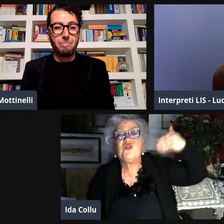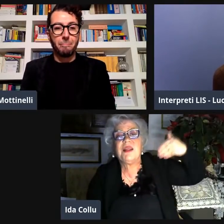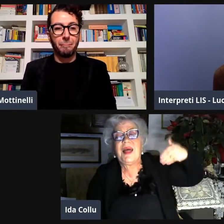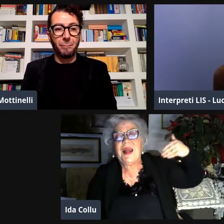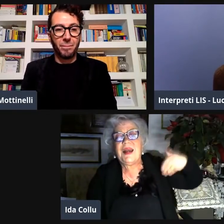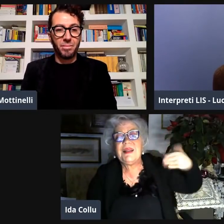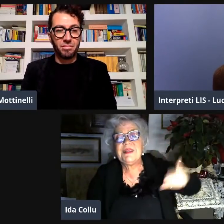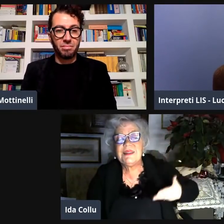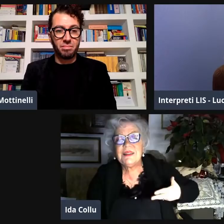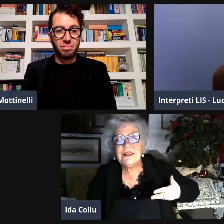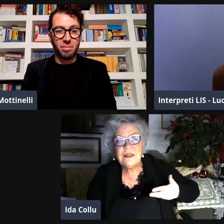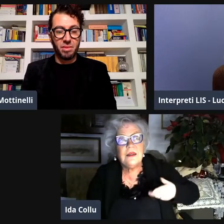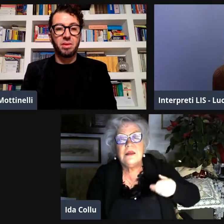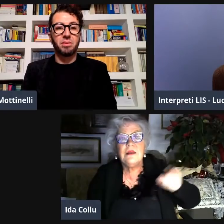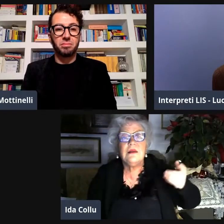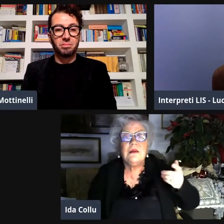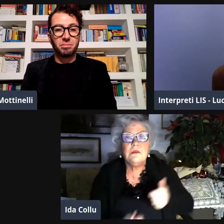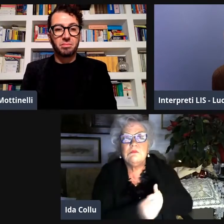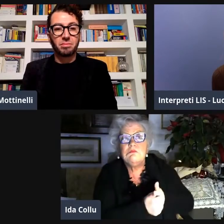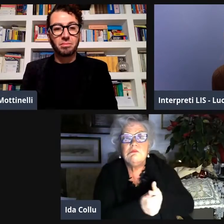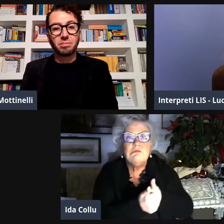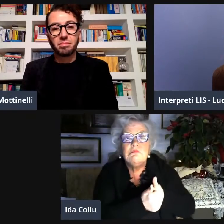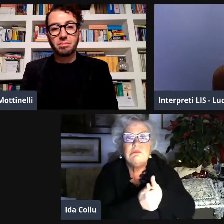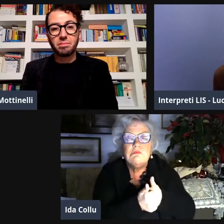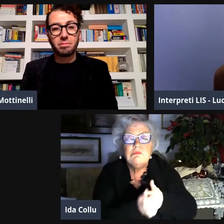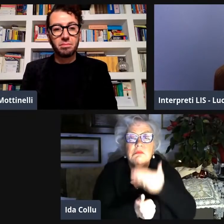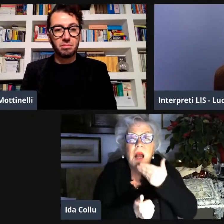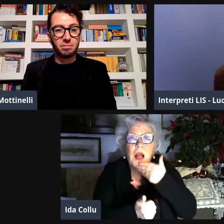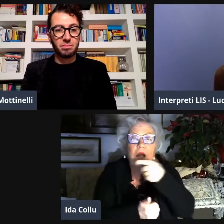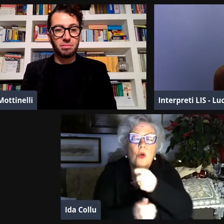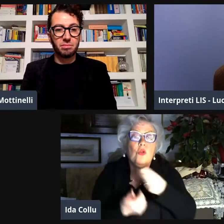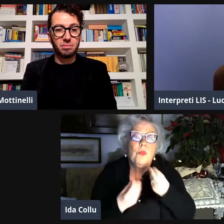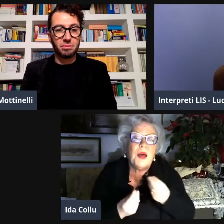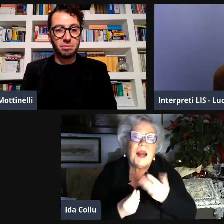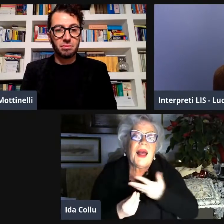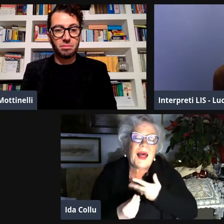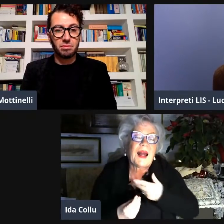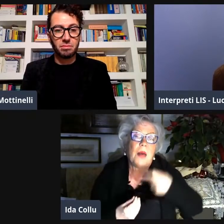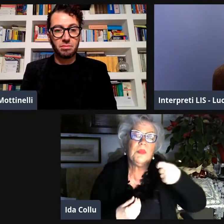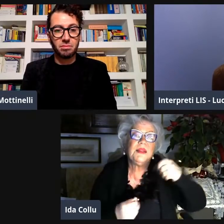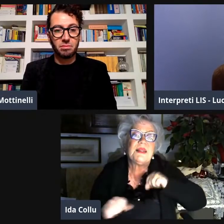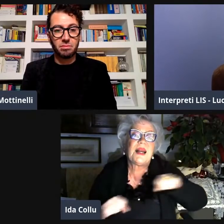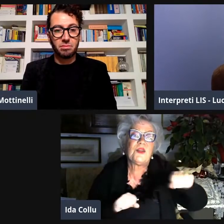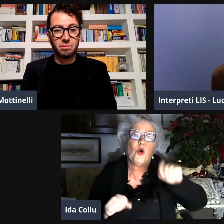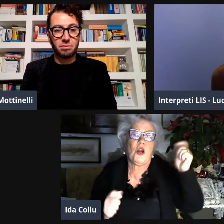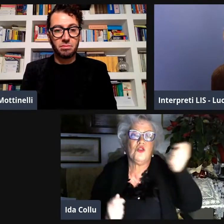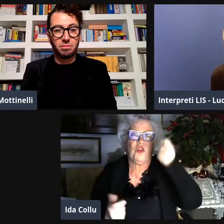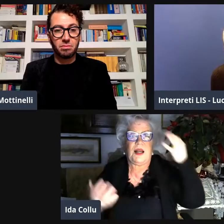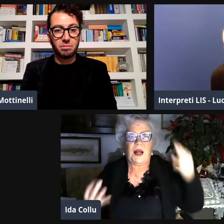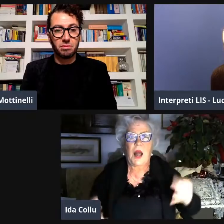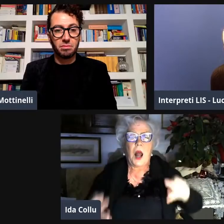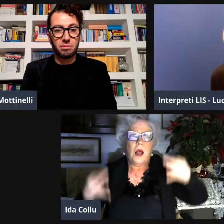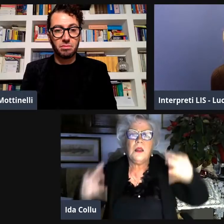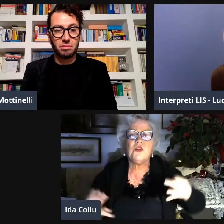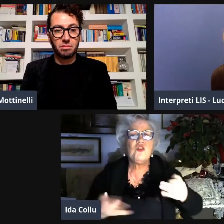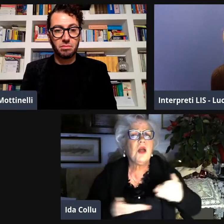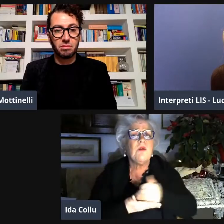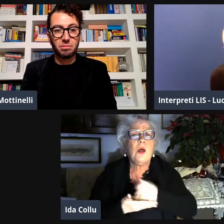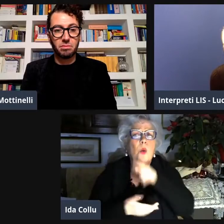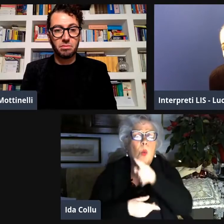E il presidente i presidenti precedenti avevano seguito